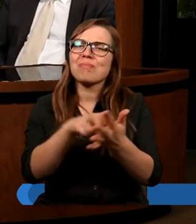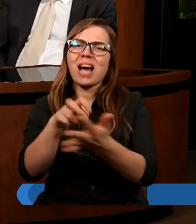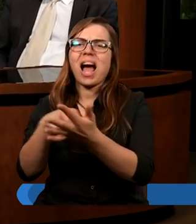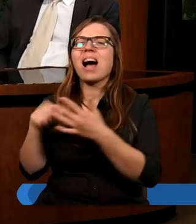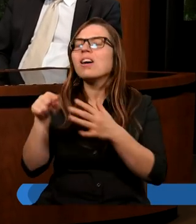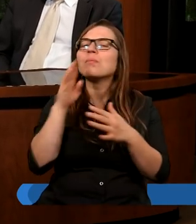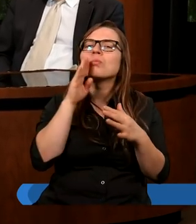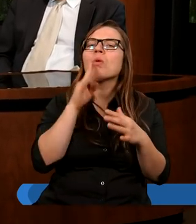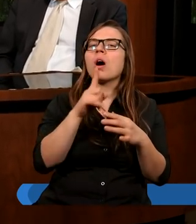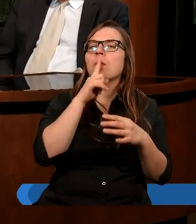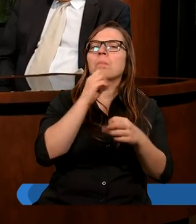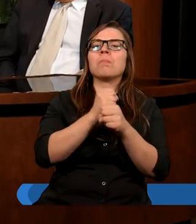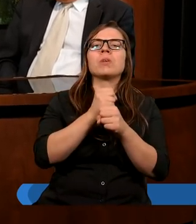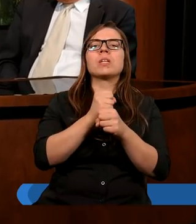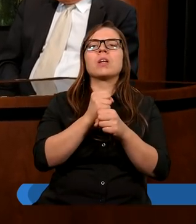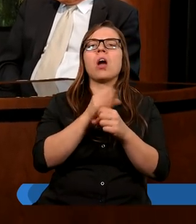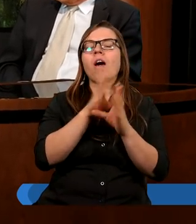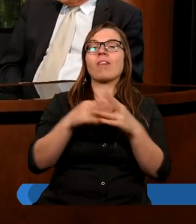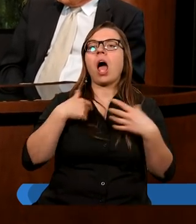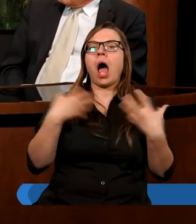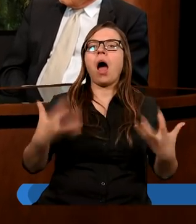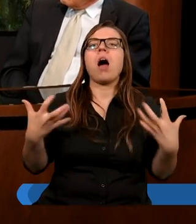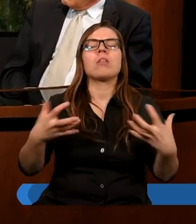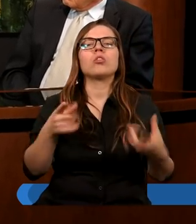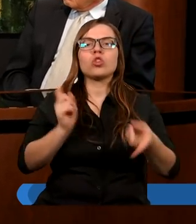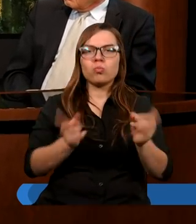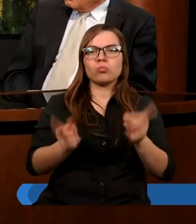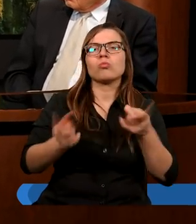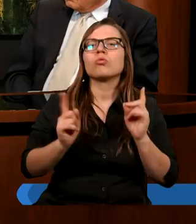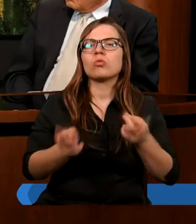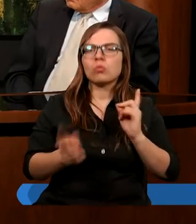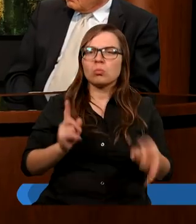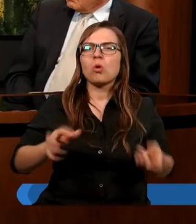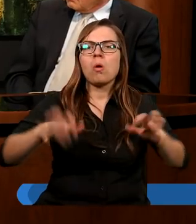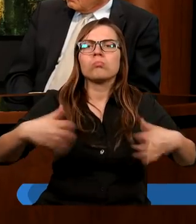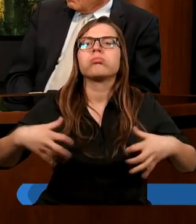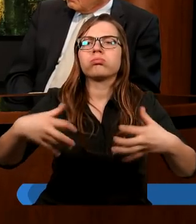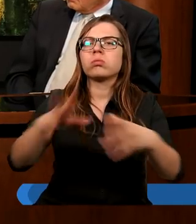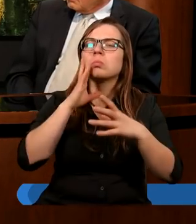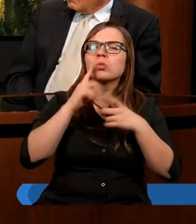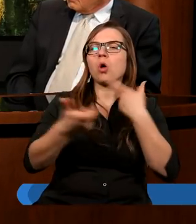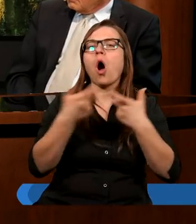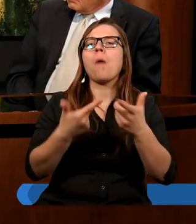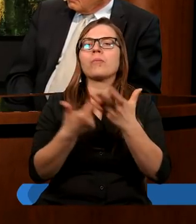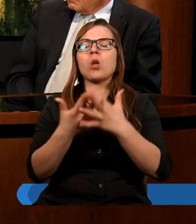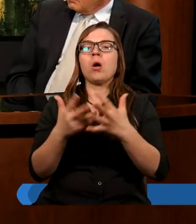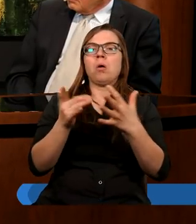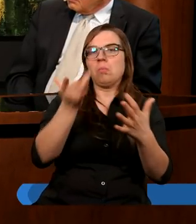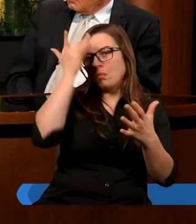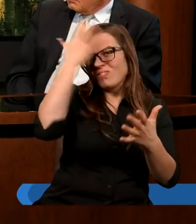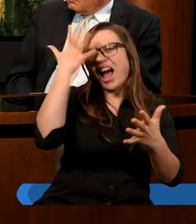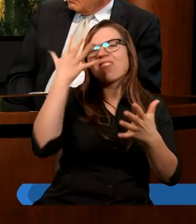umilknięcia. Chcielibyśmy szybko w ferworze, w potoku słów podejmować